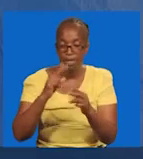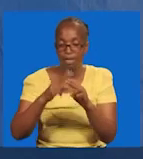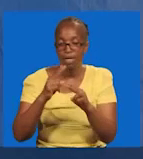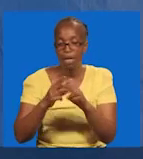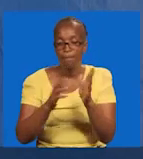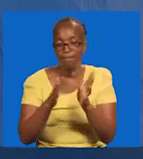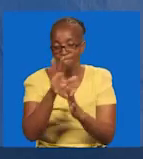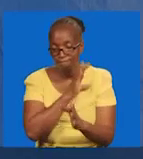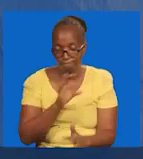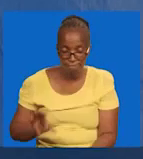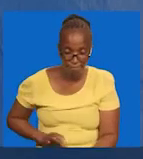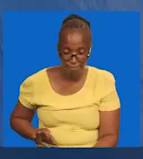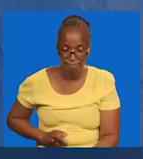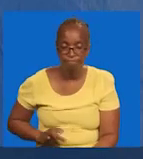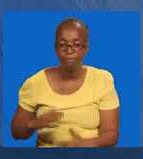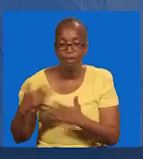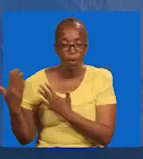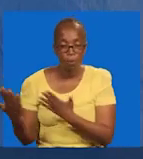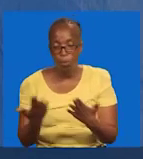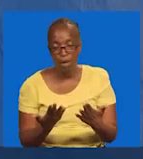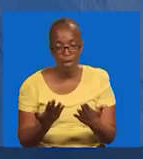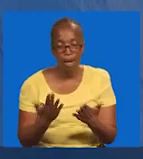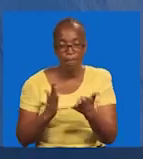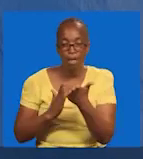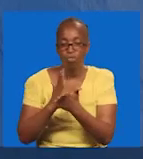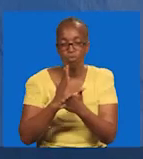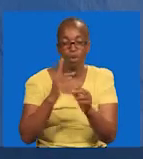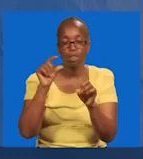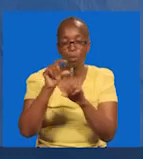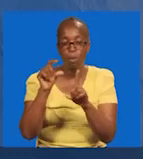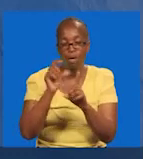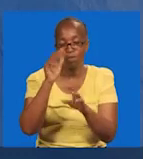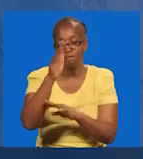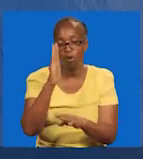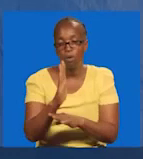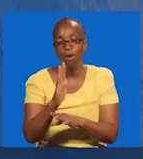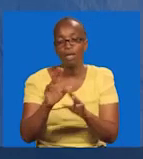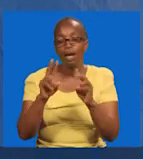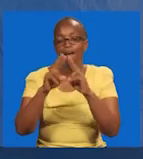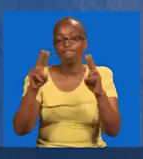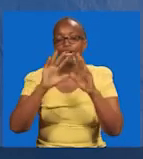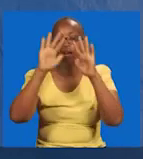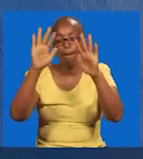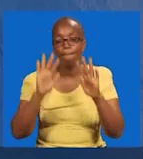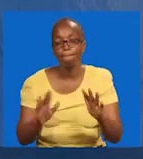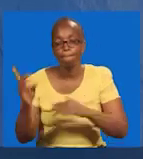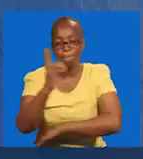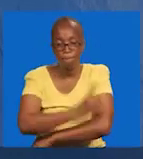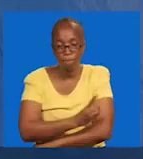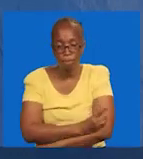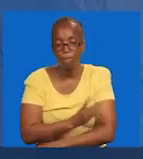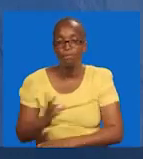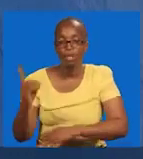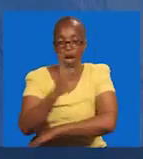katika jina la buwana wetu, Yesu Kristo, ujampo. Karibu, katika neno la mungu, siku